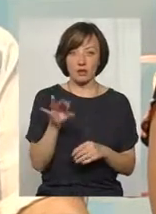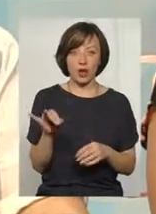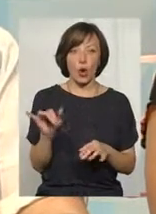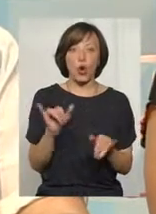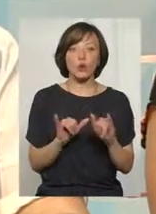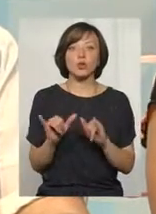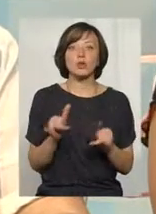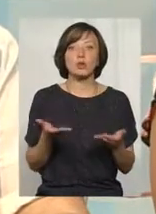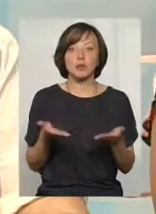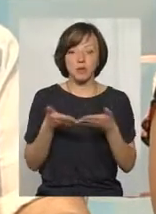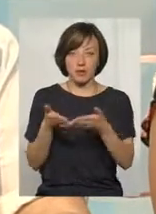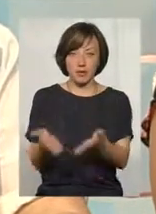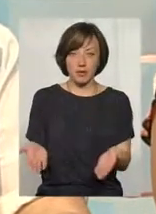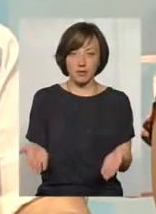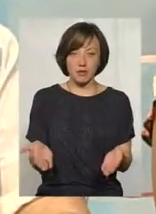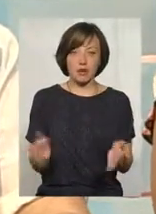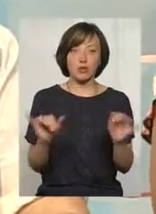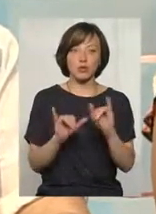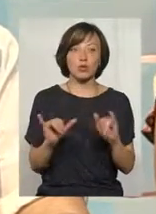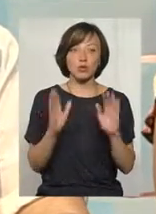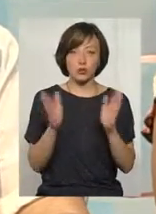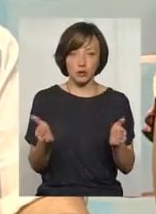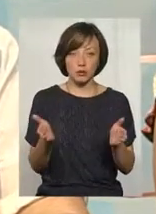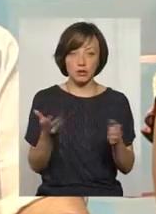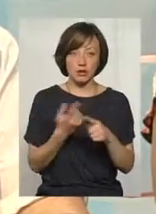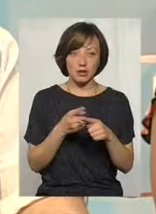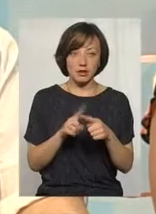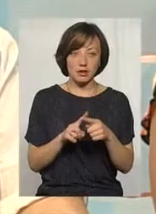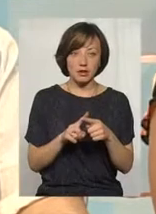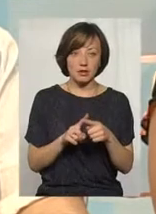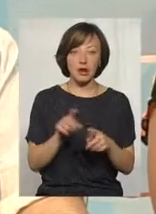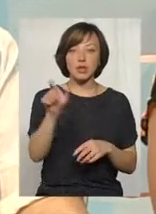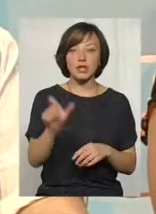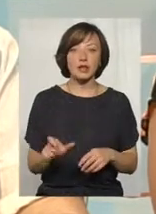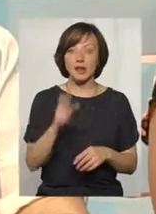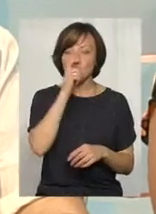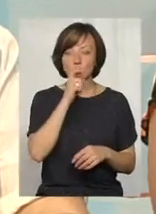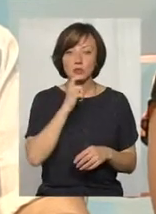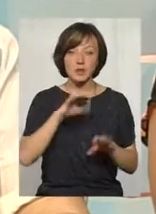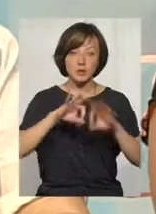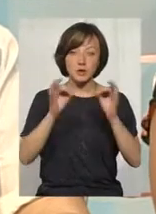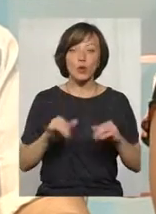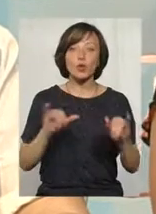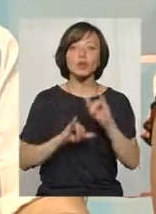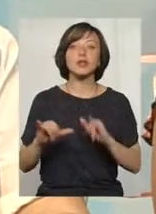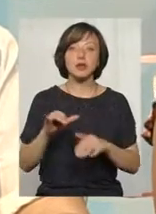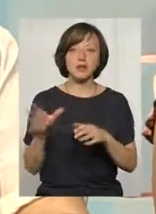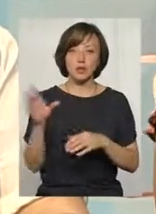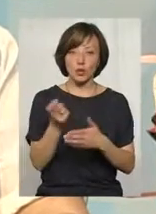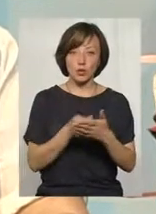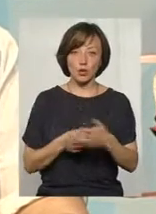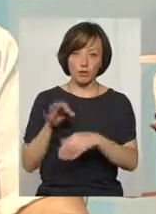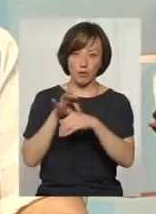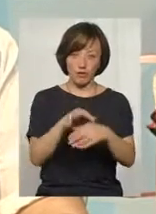а куди ми пливемо, от ви кажете, зберігати, куди ми будемо пливти, якщо людина не розуміється в мистецтві, куди вона всіх художників